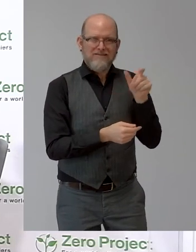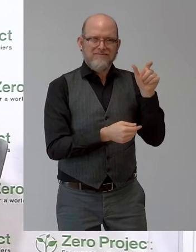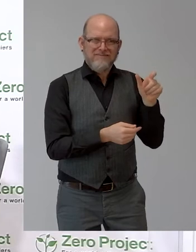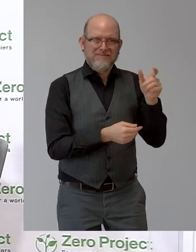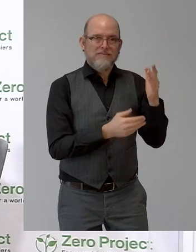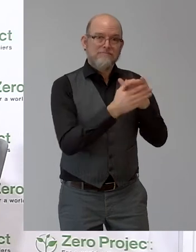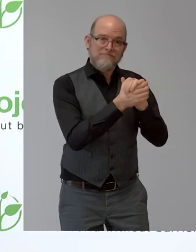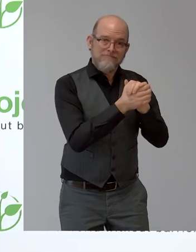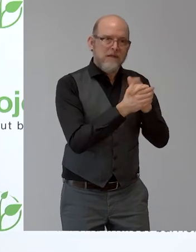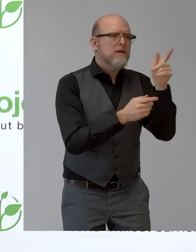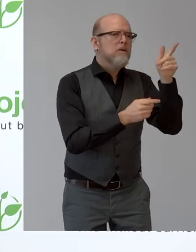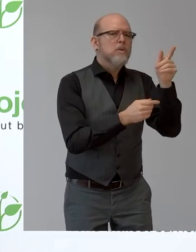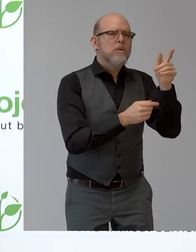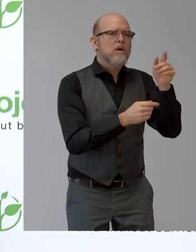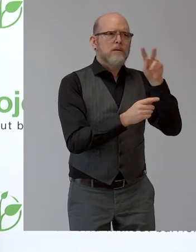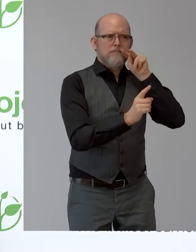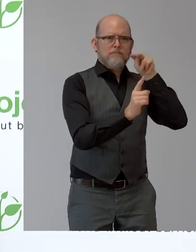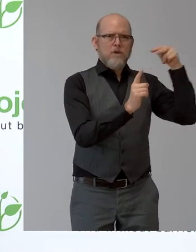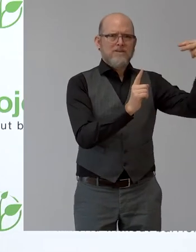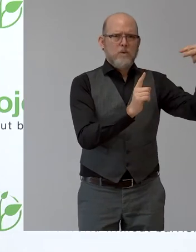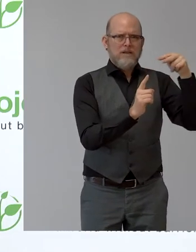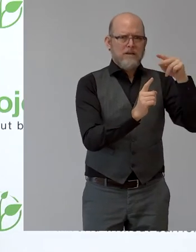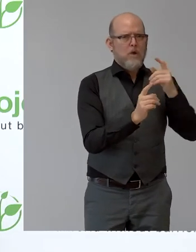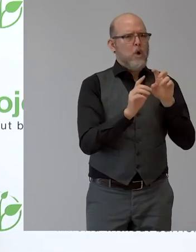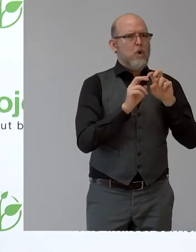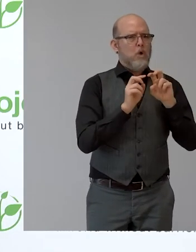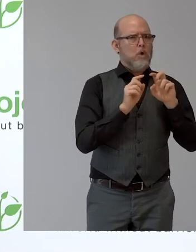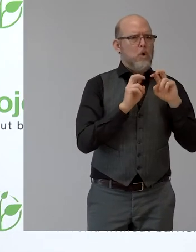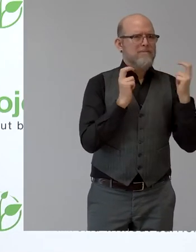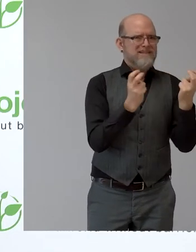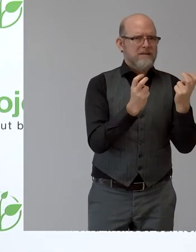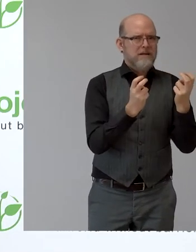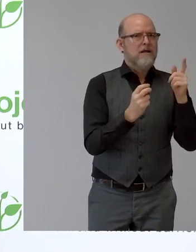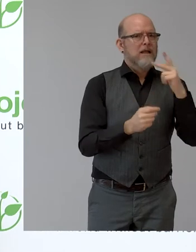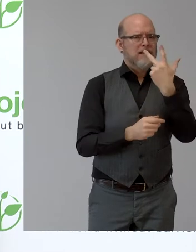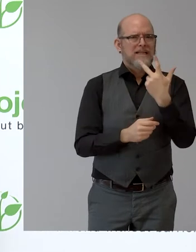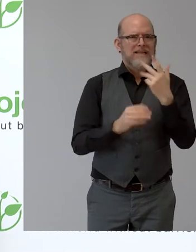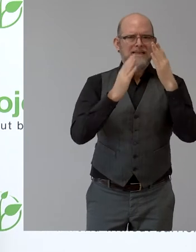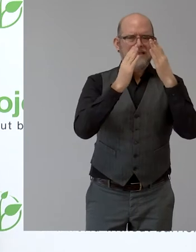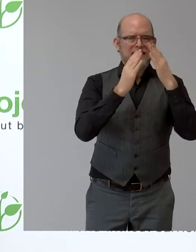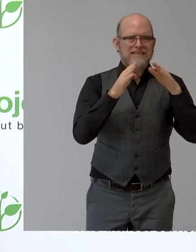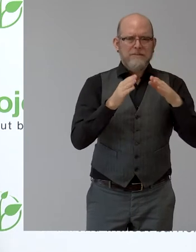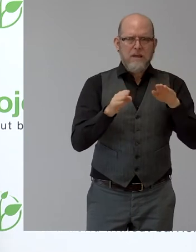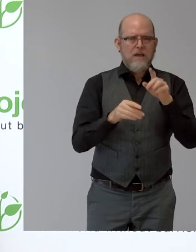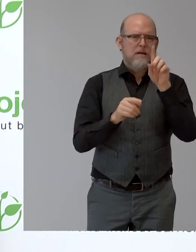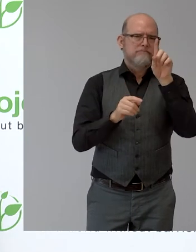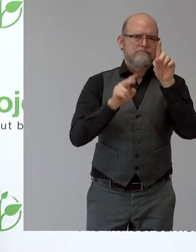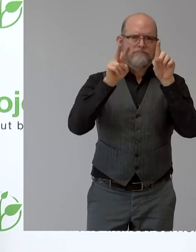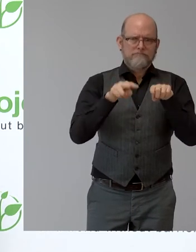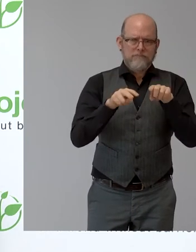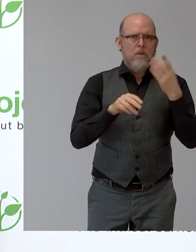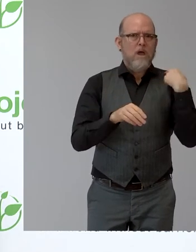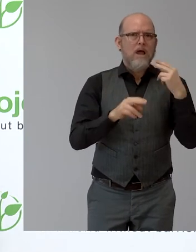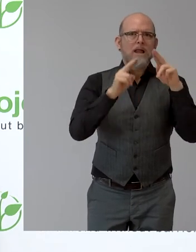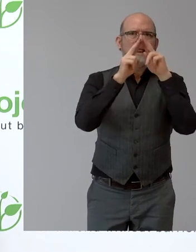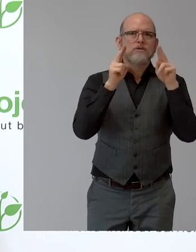Dezember, dem Internationalen Tag der Menschen mit Behinderungen, einen sogenannten Schattenbericht zur generellen Situation